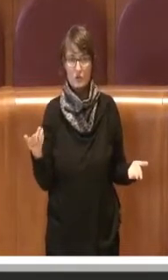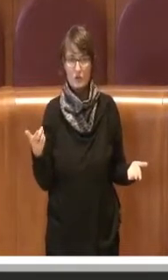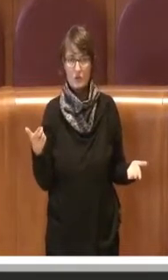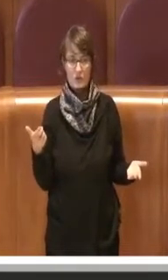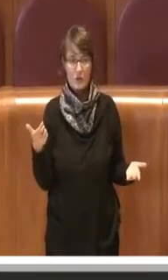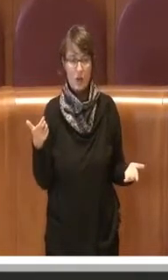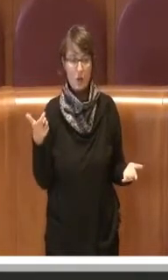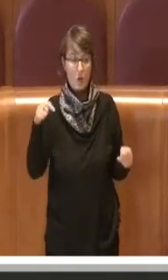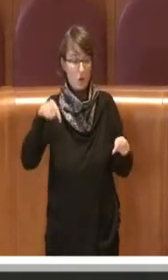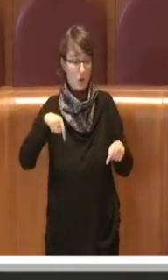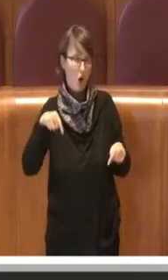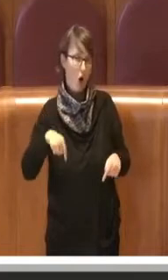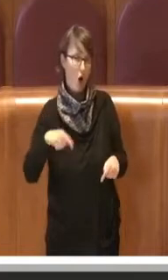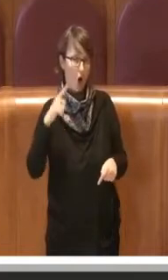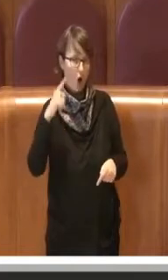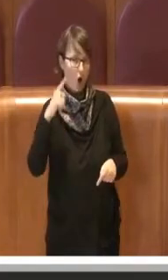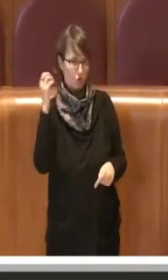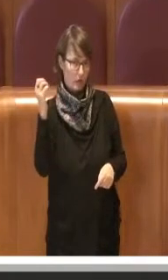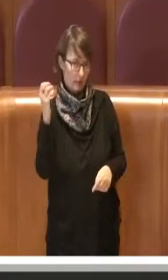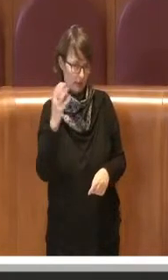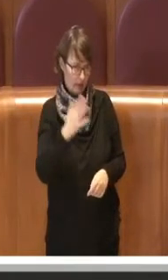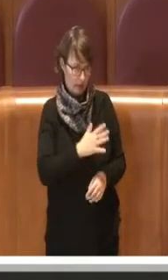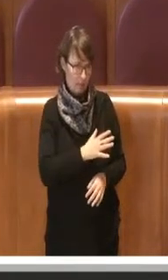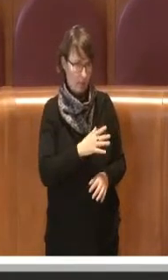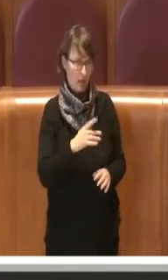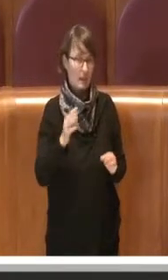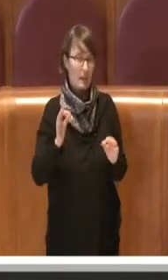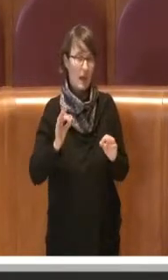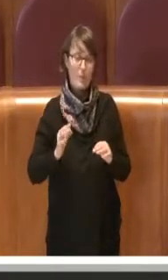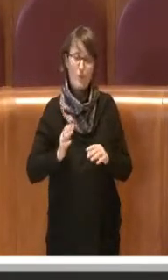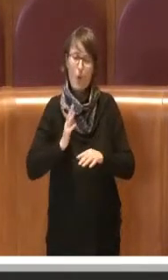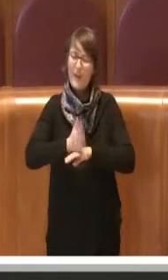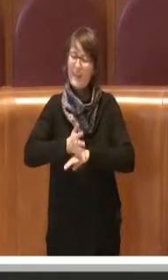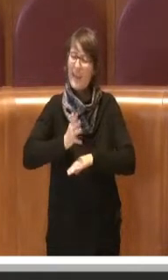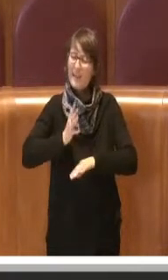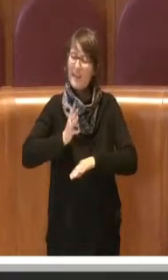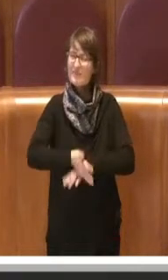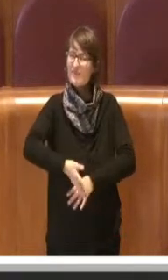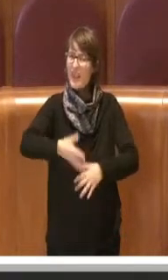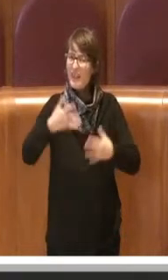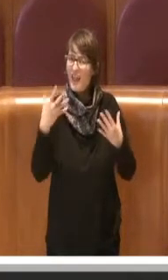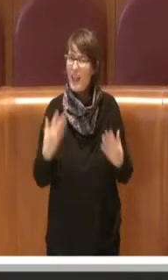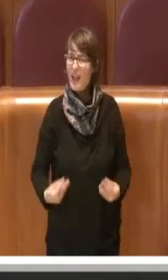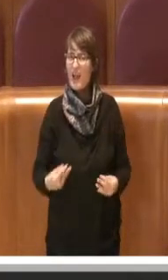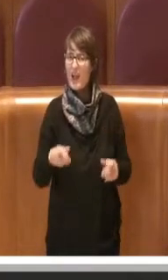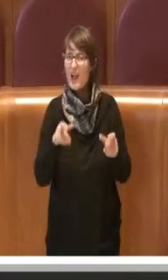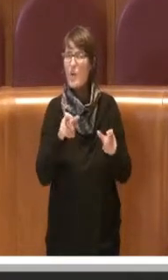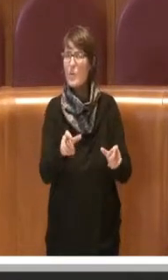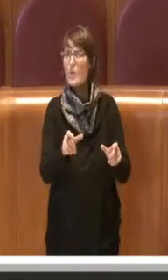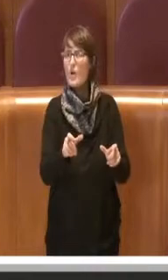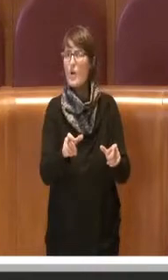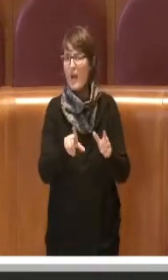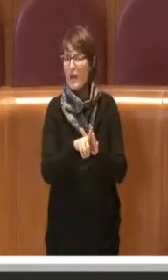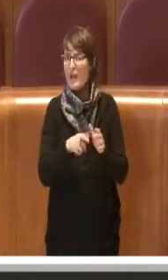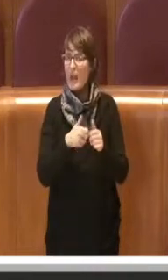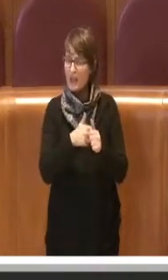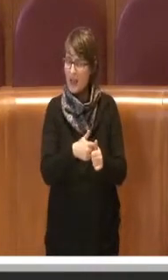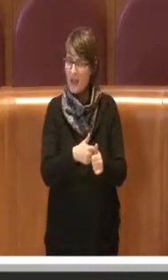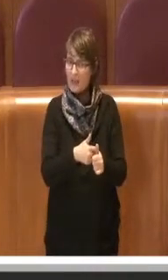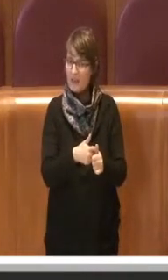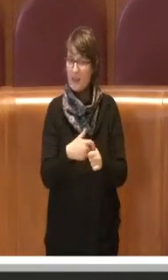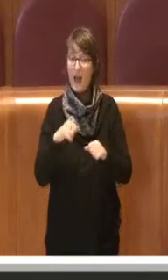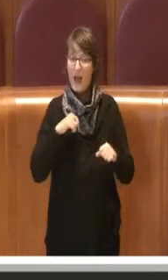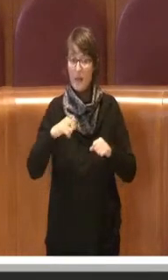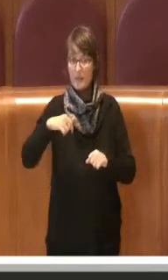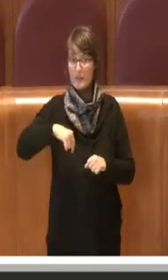ricordato oggi i grandi interventi fatti da questa amministrazione sulla legalità e quando parlo di questa